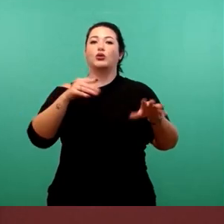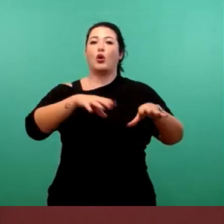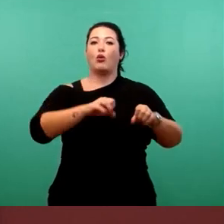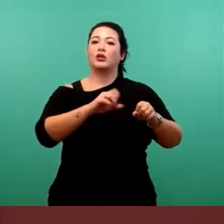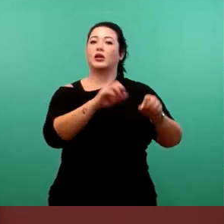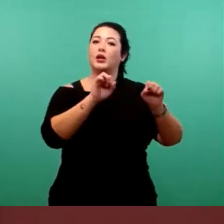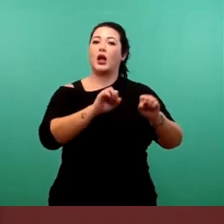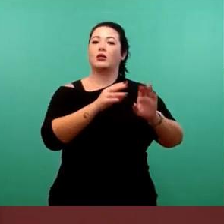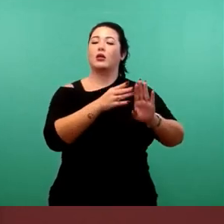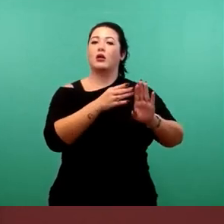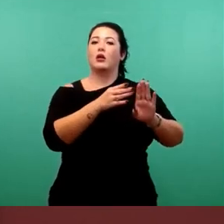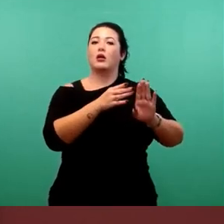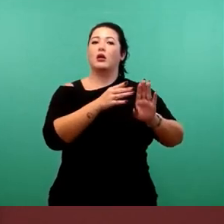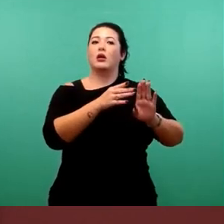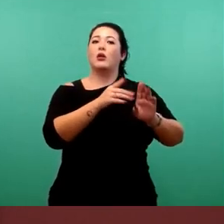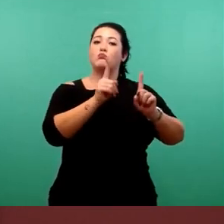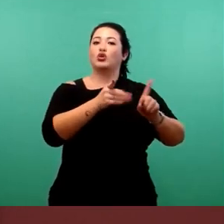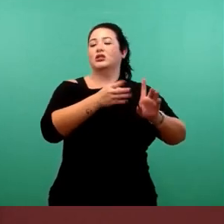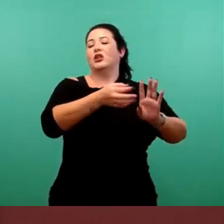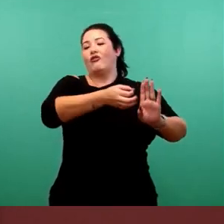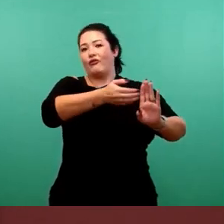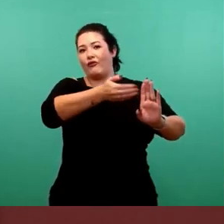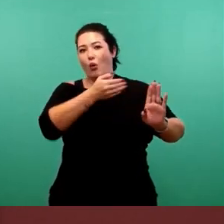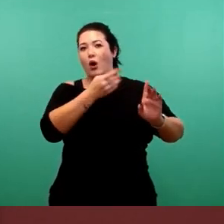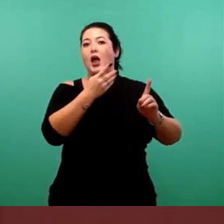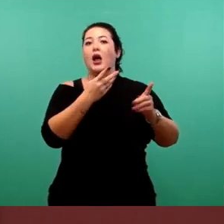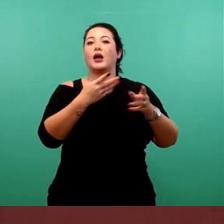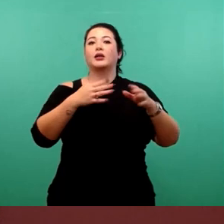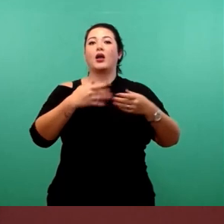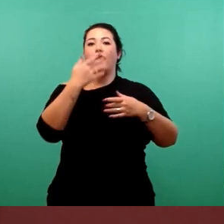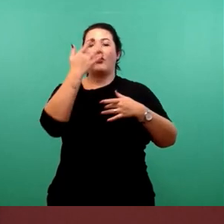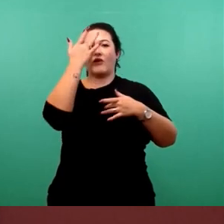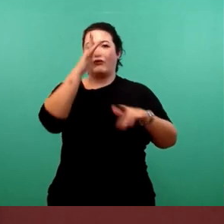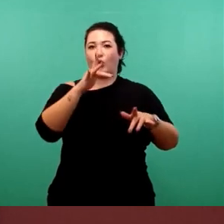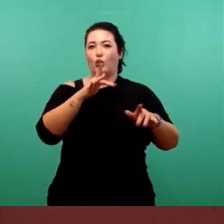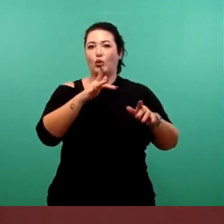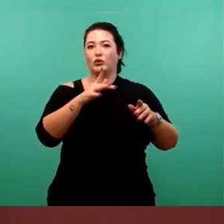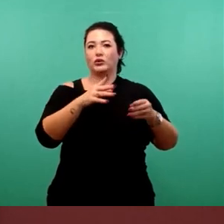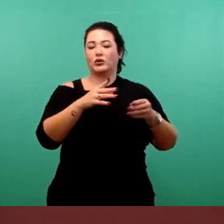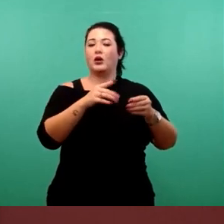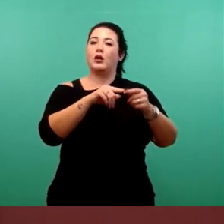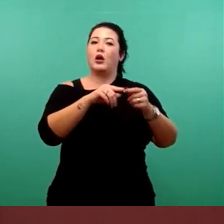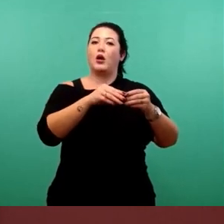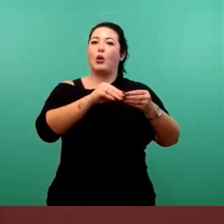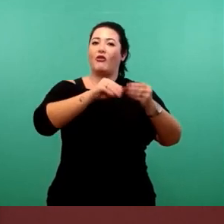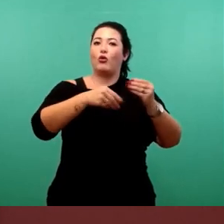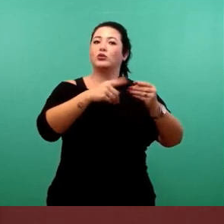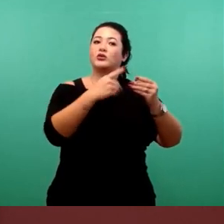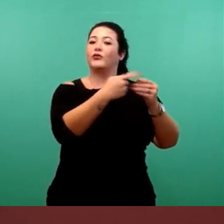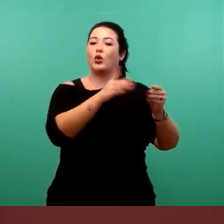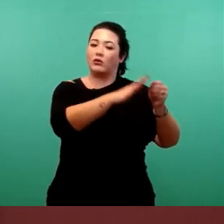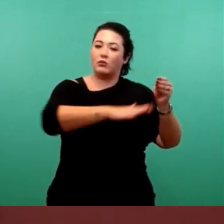eine Verfügungsbefugung in Bezug auf die relevanten Flächungen im Geltungsbereich des